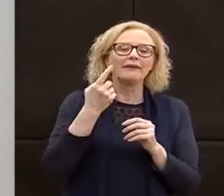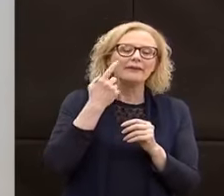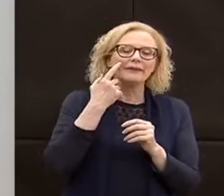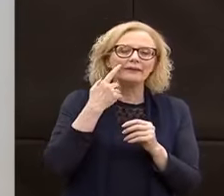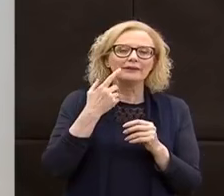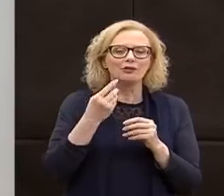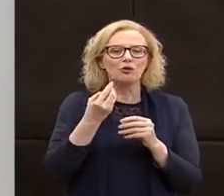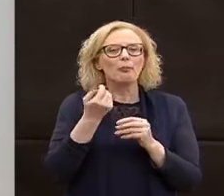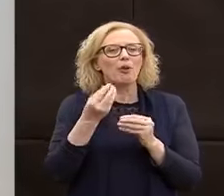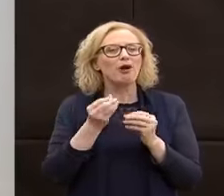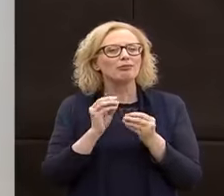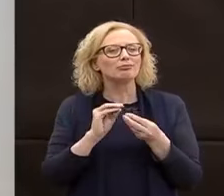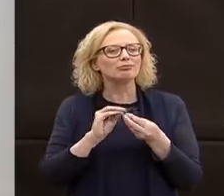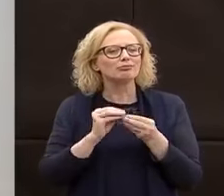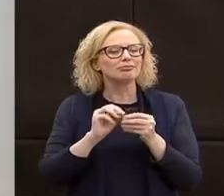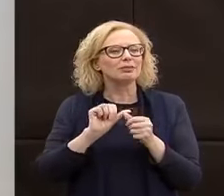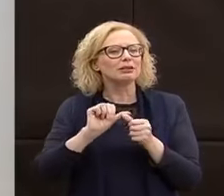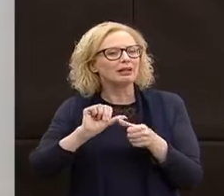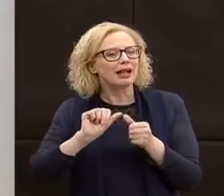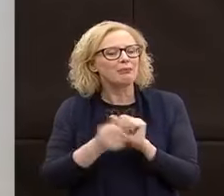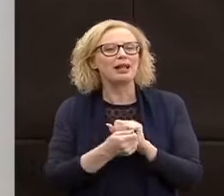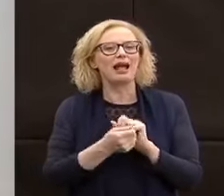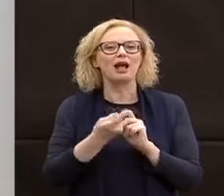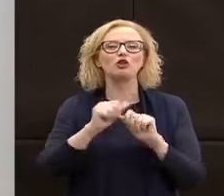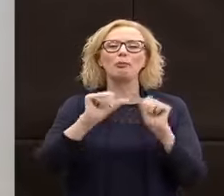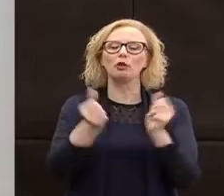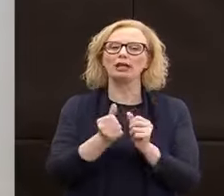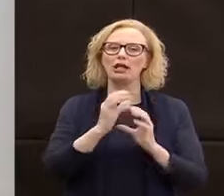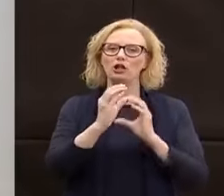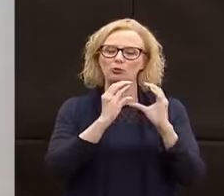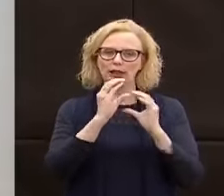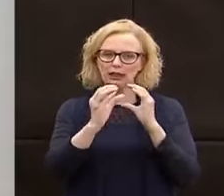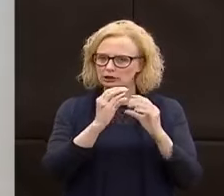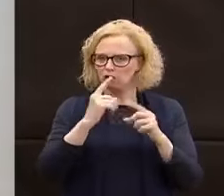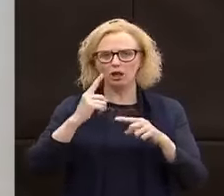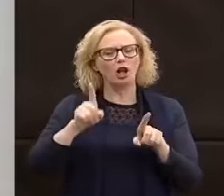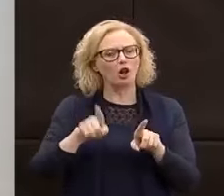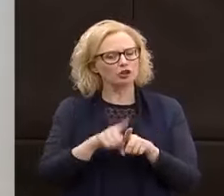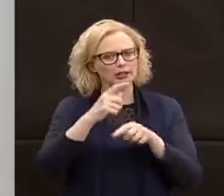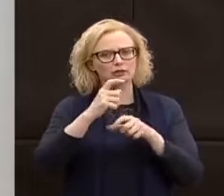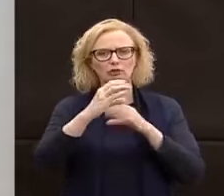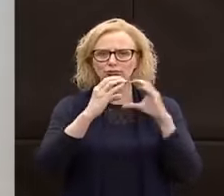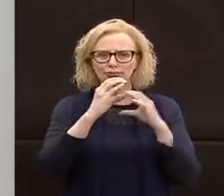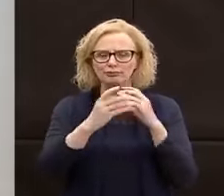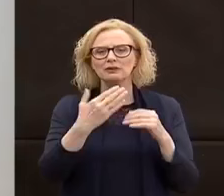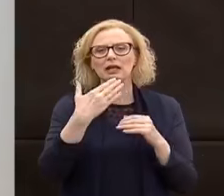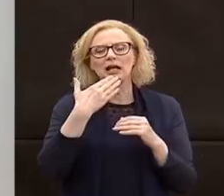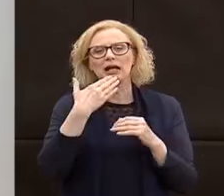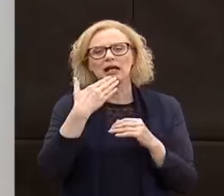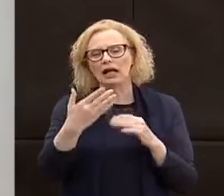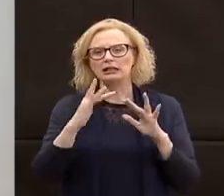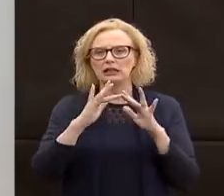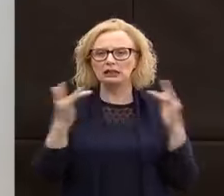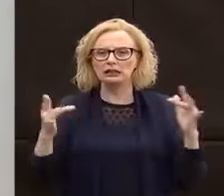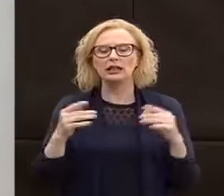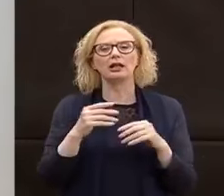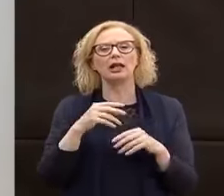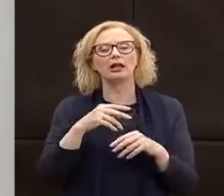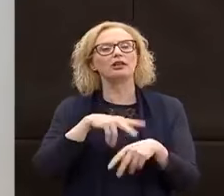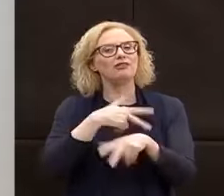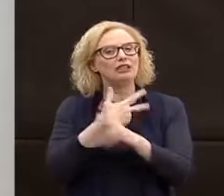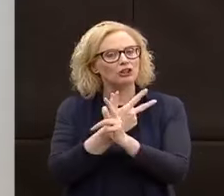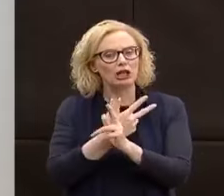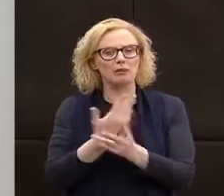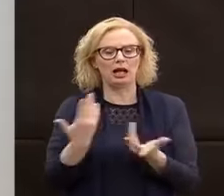ovviamente i modelli di comunicazione, comunque ad intrattenere rapporti, utilizzando i social, utilizzando le videochiamate.